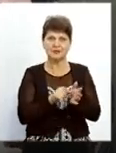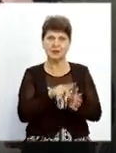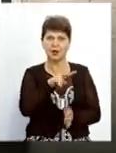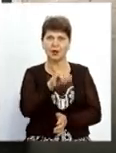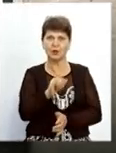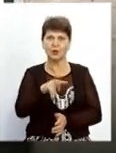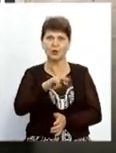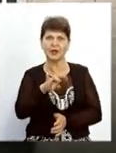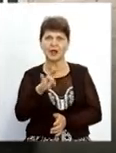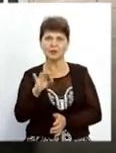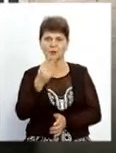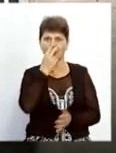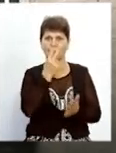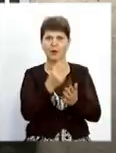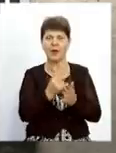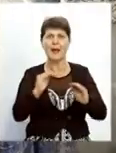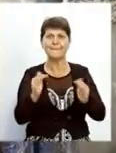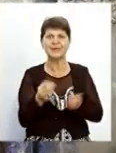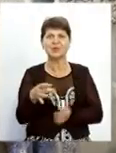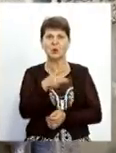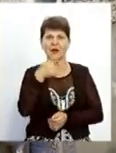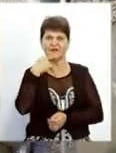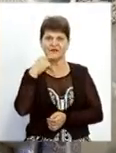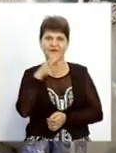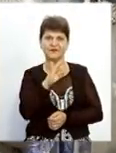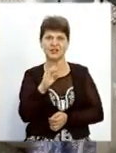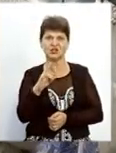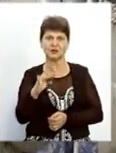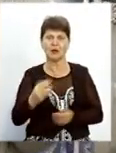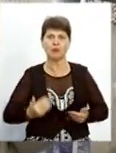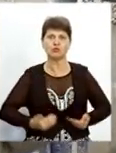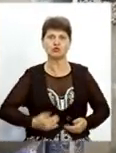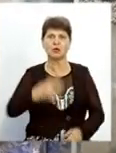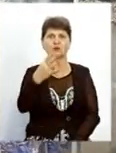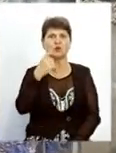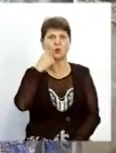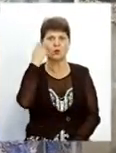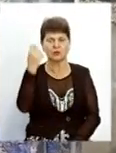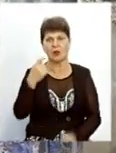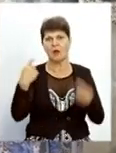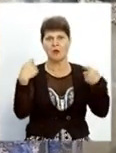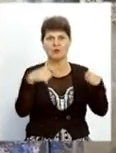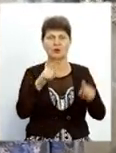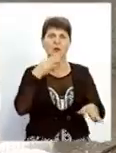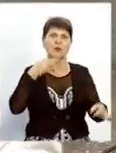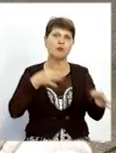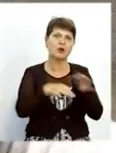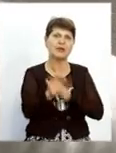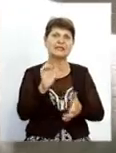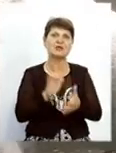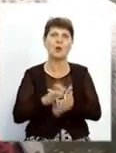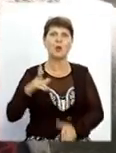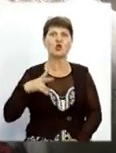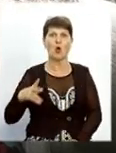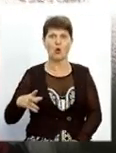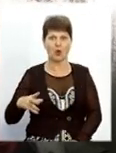вікна колишньої квартири у мікрорайоні Вишенька. Тут жінка прожила 40 років. Продати її, каже, порадила донька знайомої. Сказали їй, що